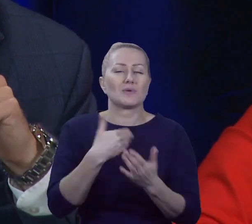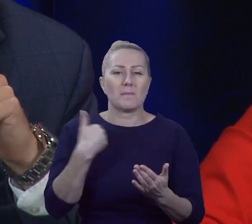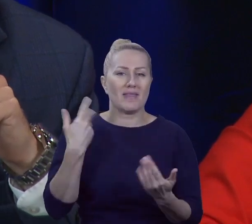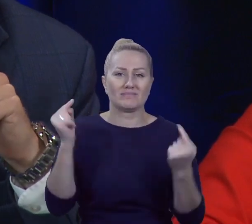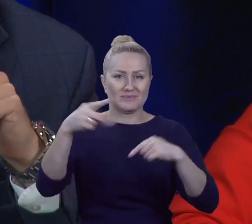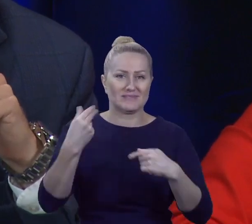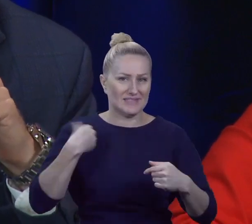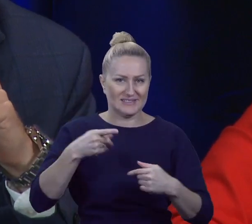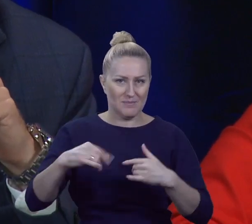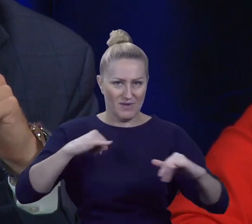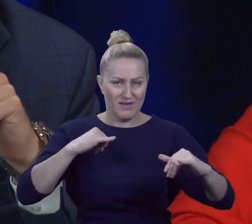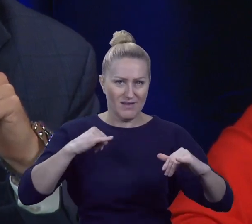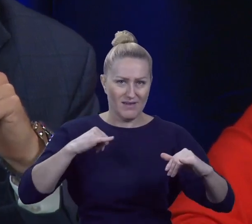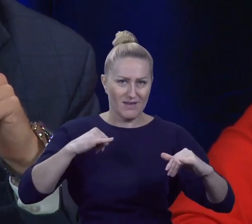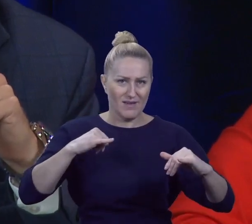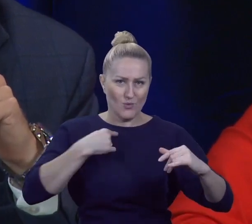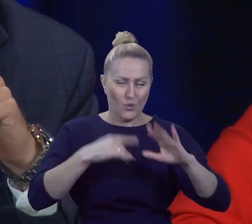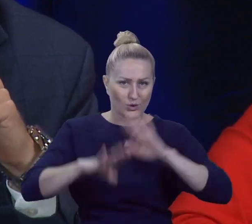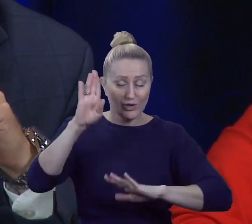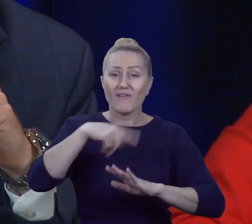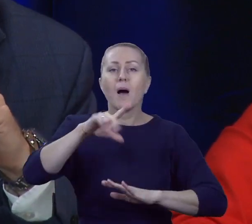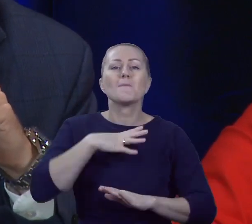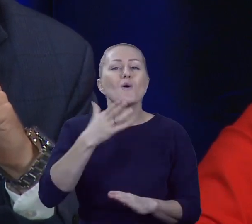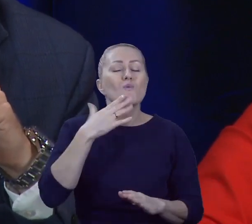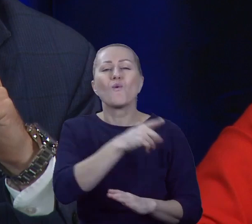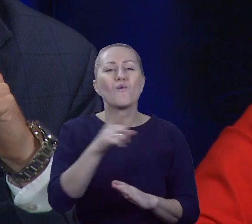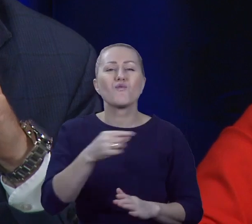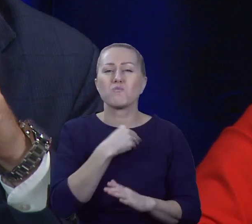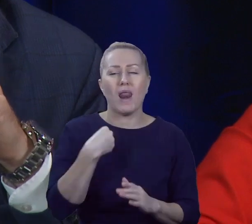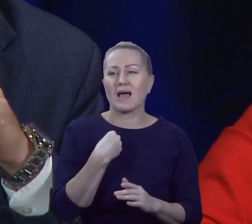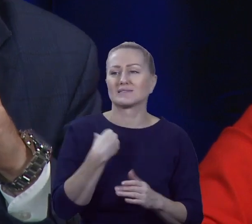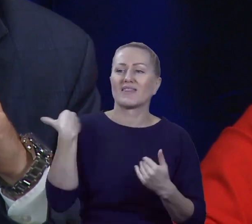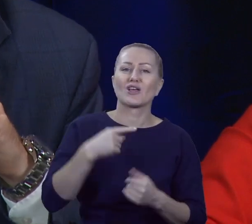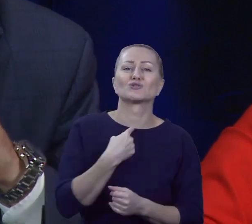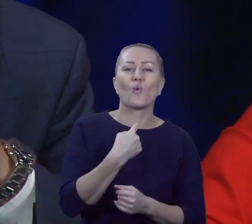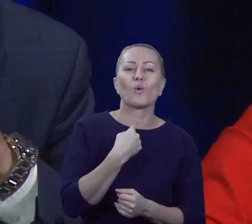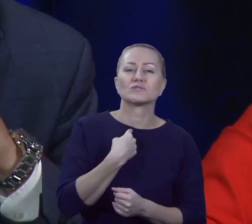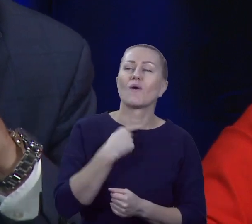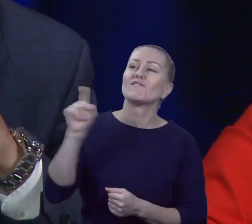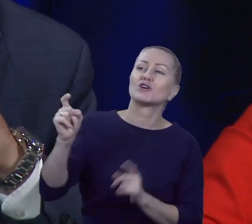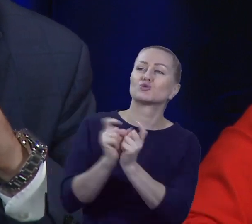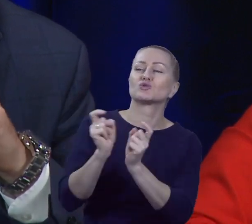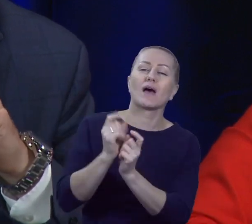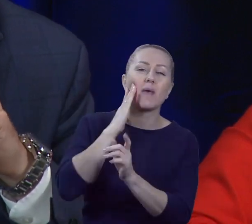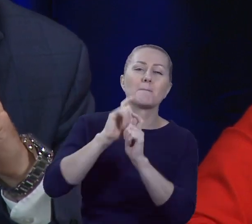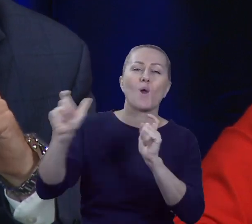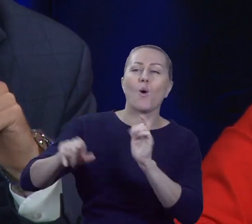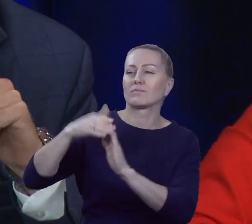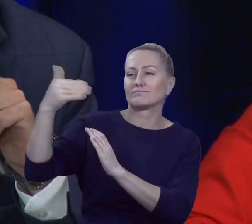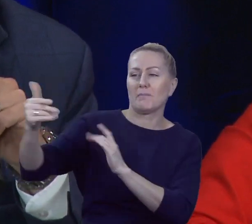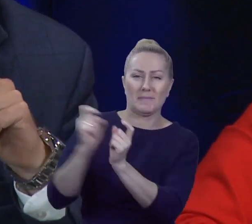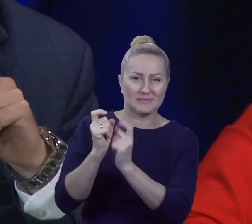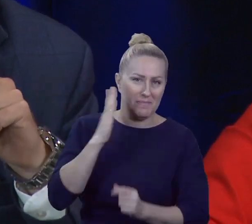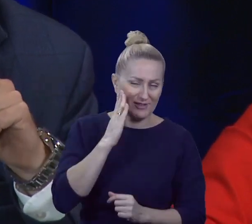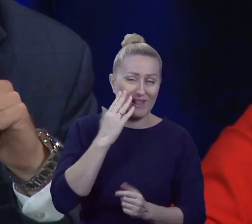powiedział, że Polacy to są tacy, że nie chcą głosować na sąsiada ze swojego bloku i może to jest jakiś problem, że nie